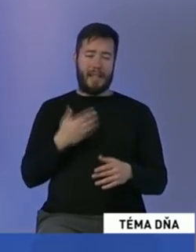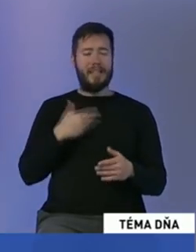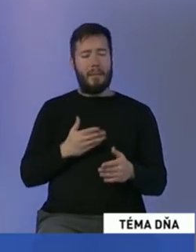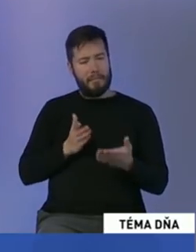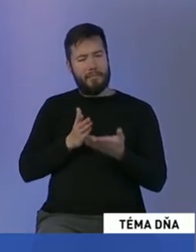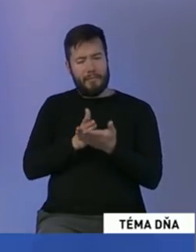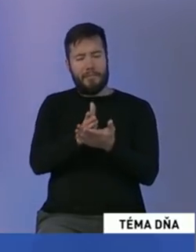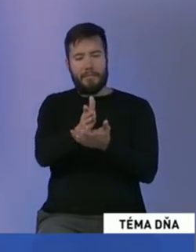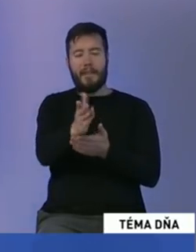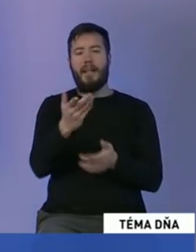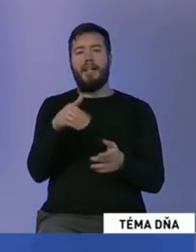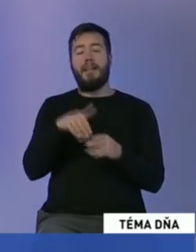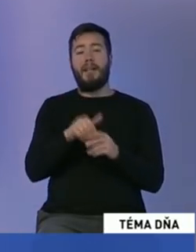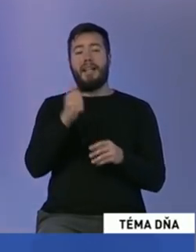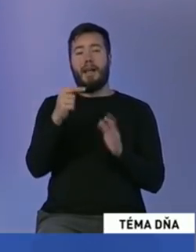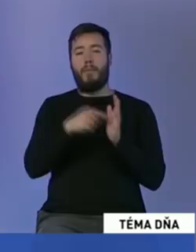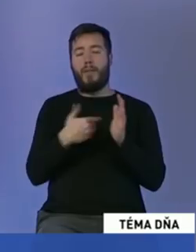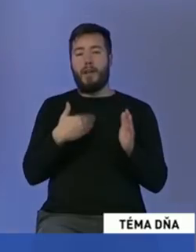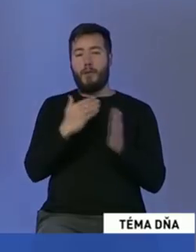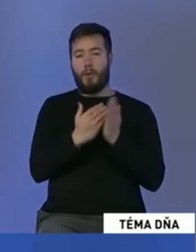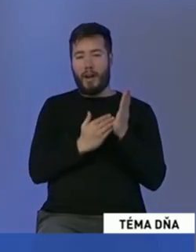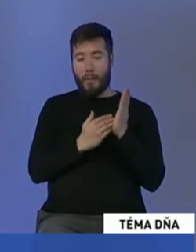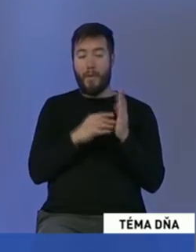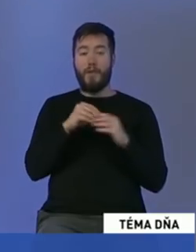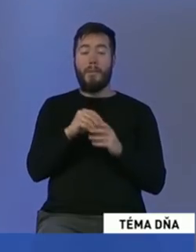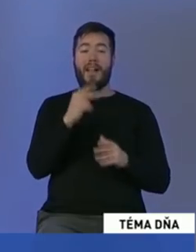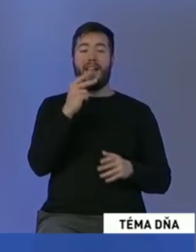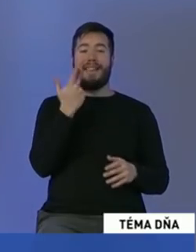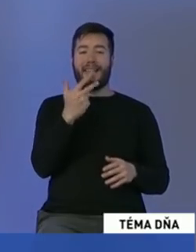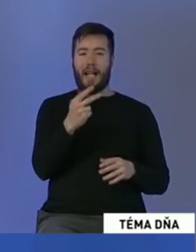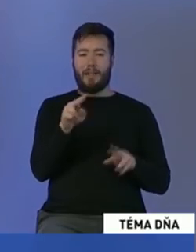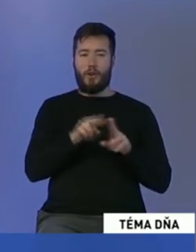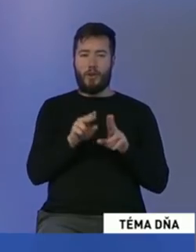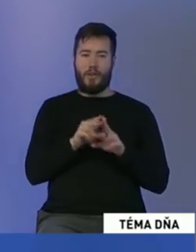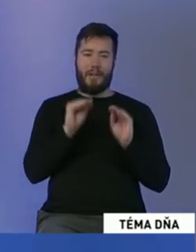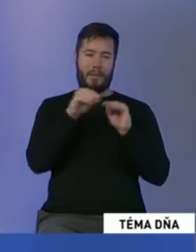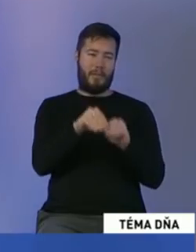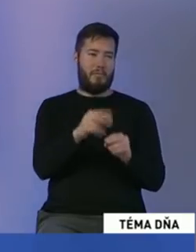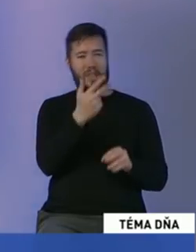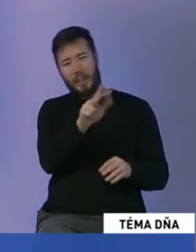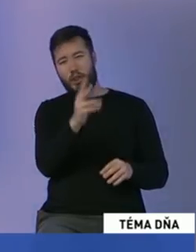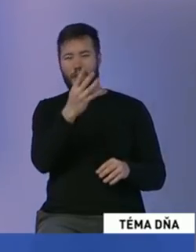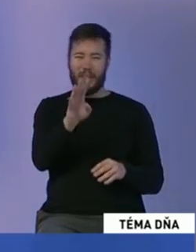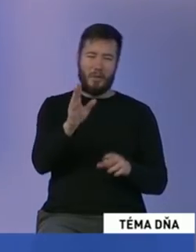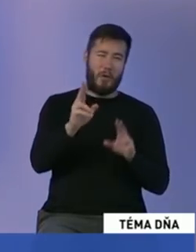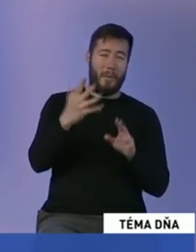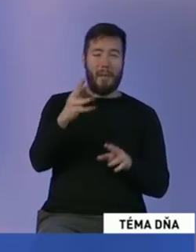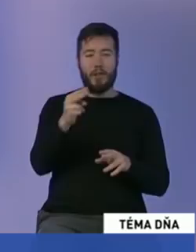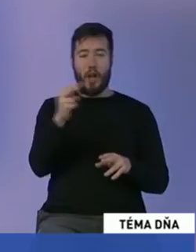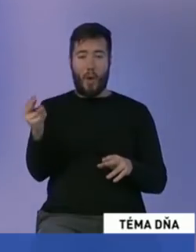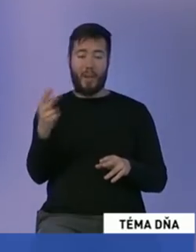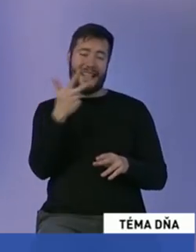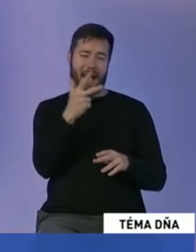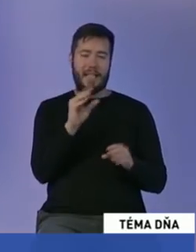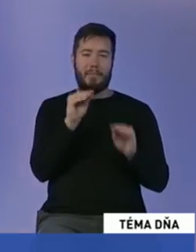našich bodov v rámci programu je vyplatenie 13. rodičovského príspevku niekde na úrovni 300, 400, možno 500 eur. Čiže toto je